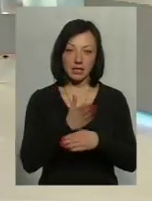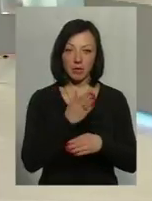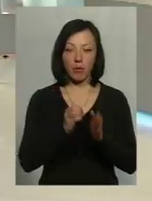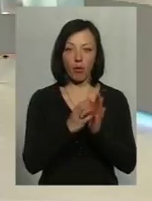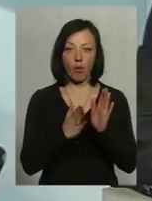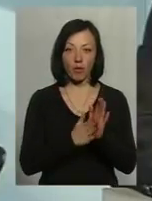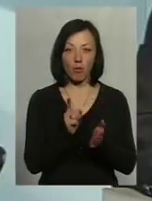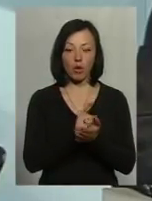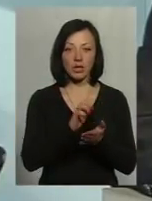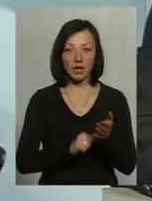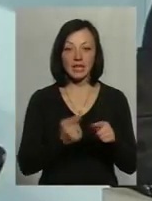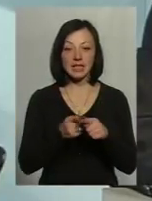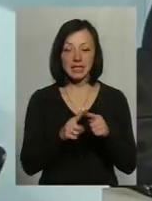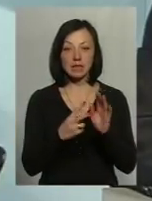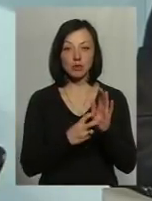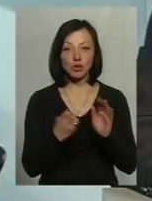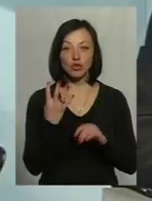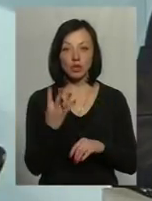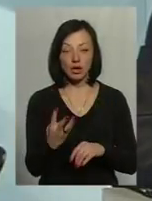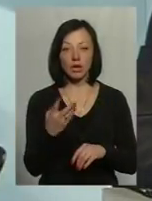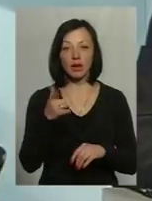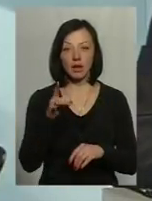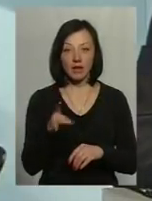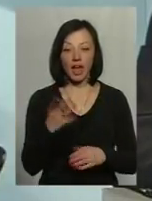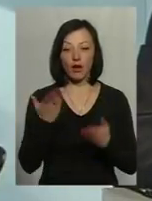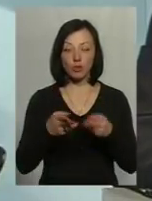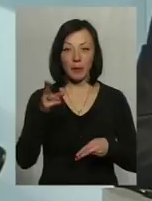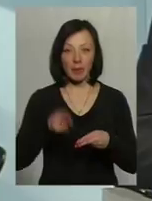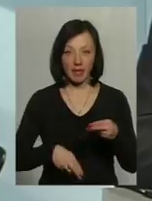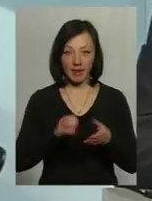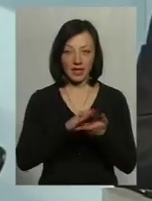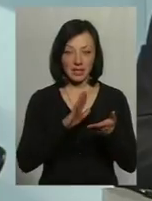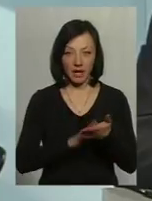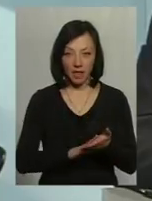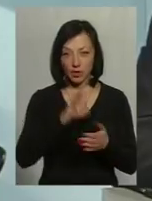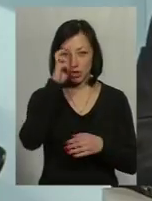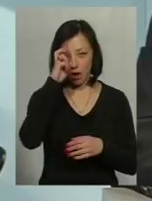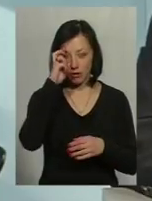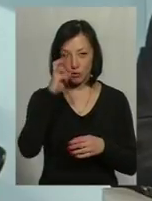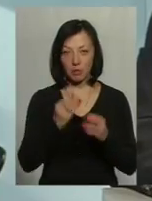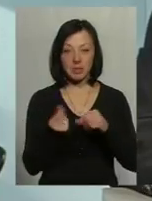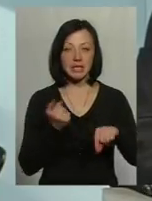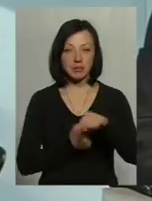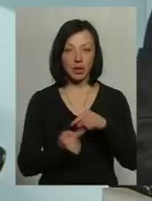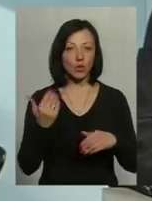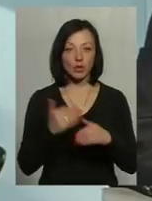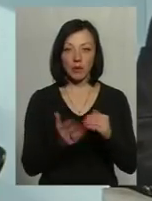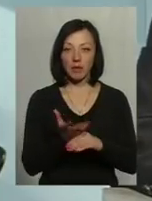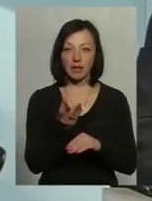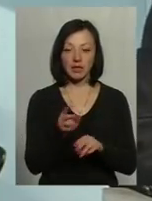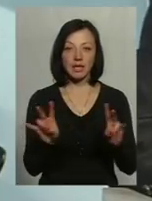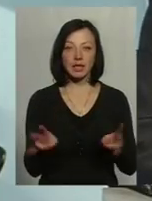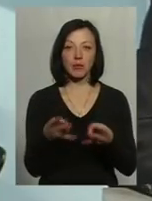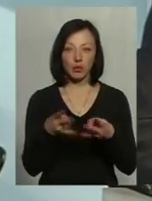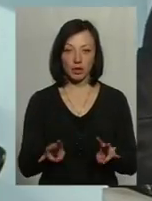органів. Але вже оцих 704 гривень, якщо припинив державну реєстрацію підприємця, вже платити не